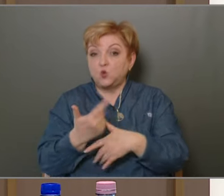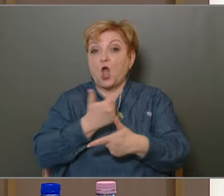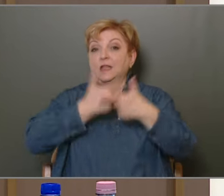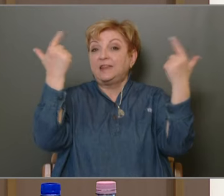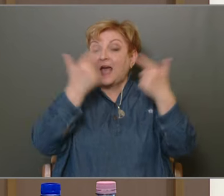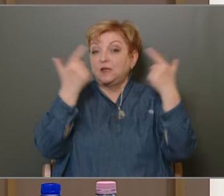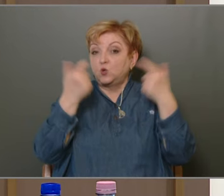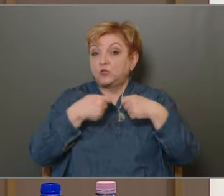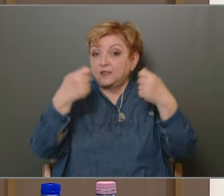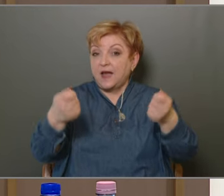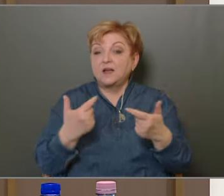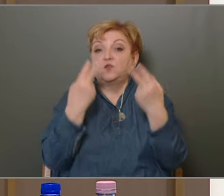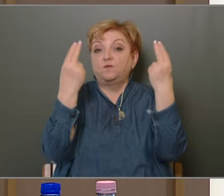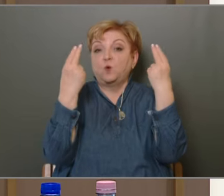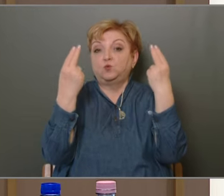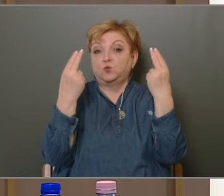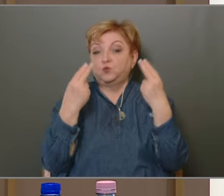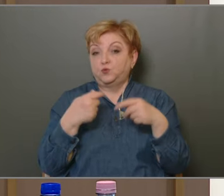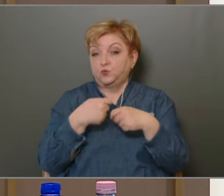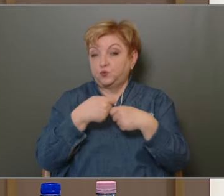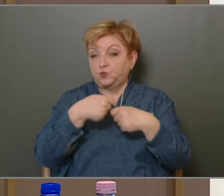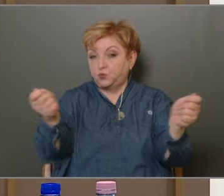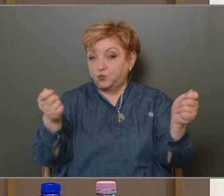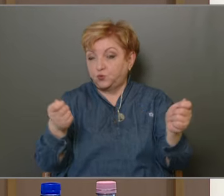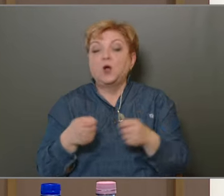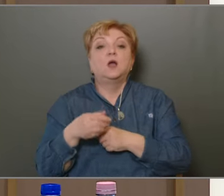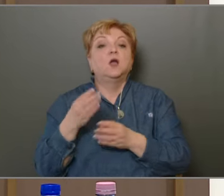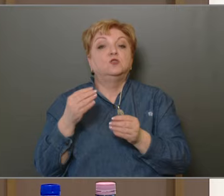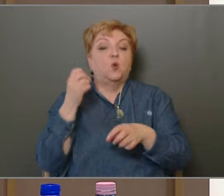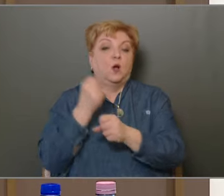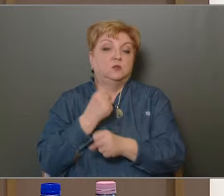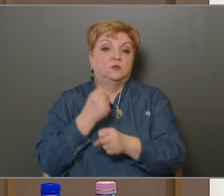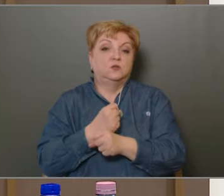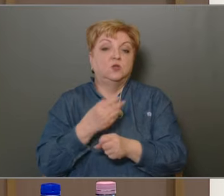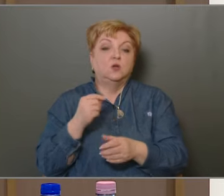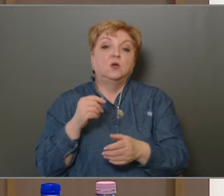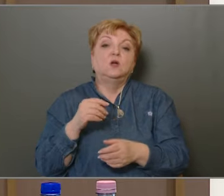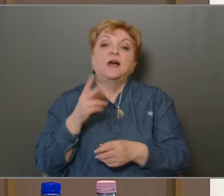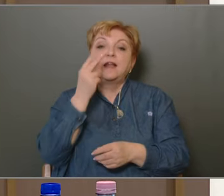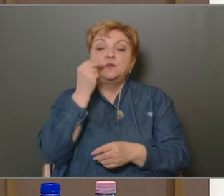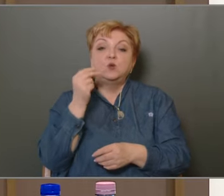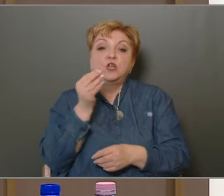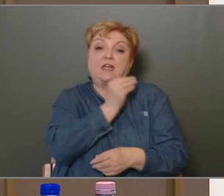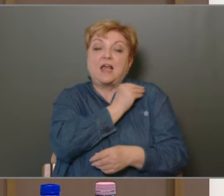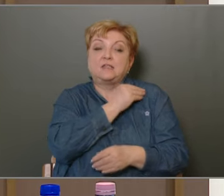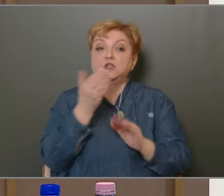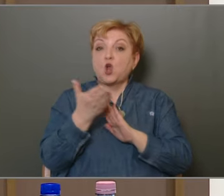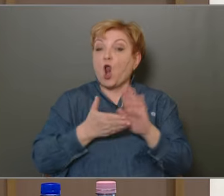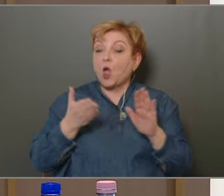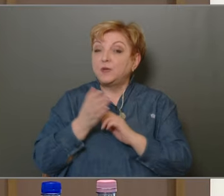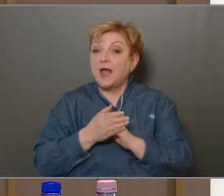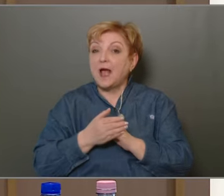tájékoztatást fontosnak tartja És ebben azt gondolom, hogy sokat teszünk, sokszor rendőrségi jelzés alapján a rendőrség